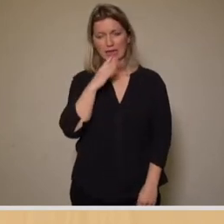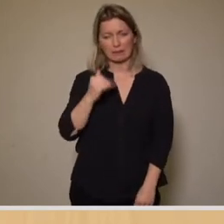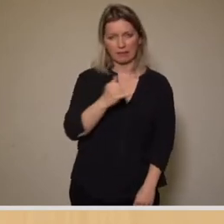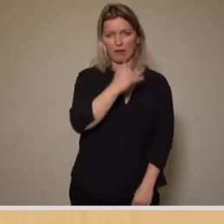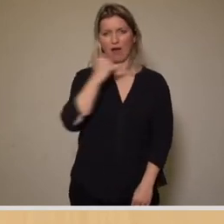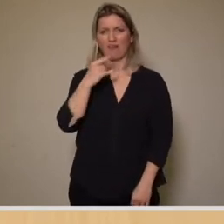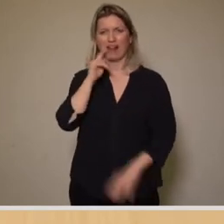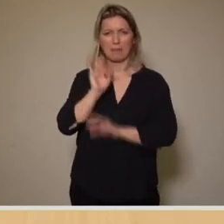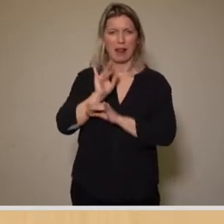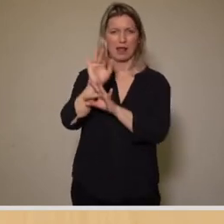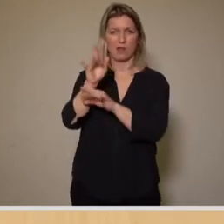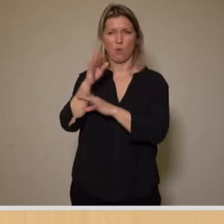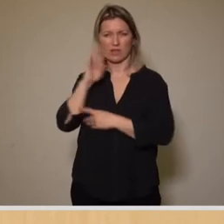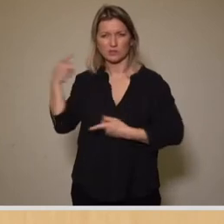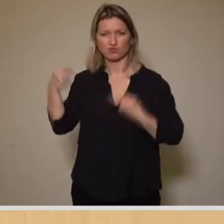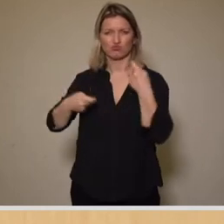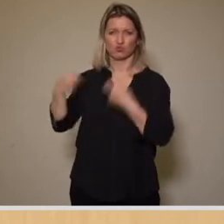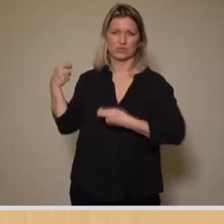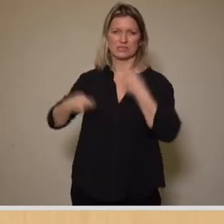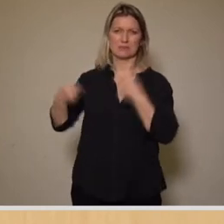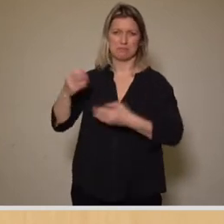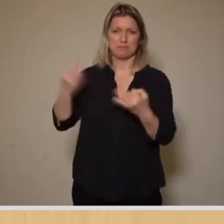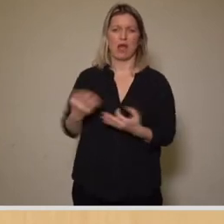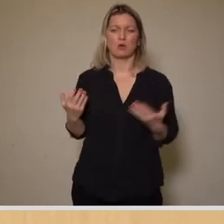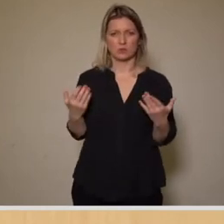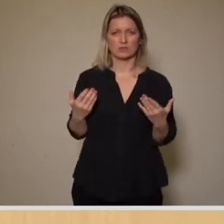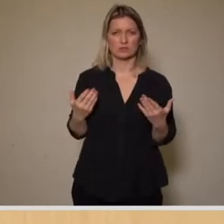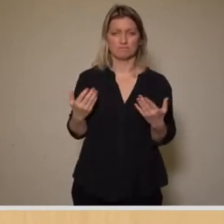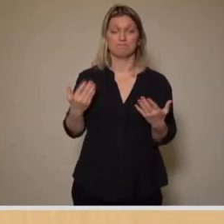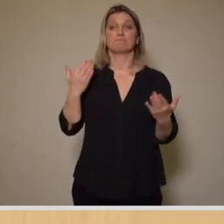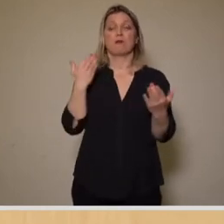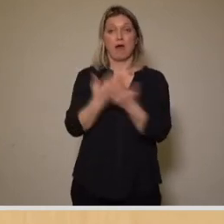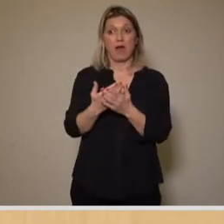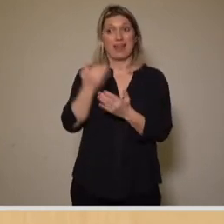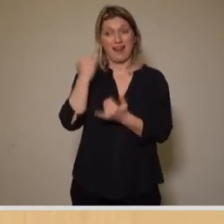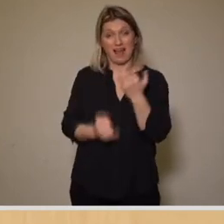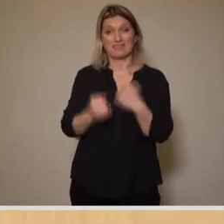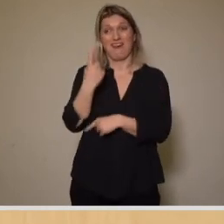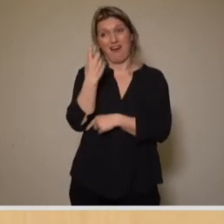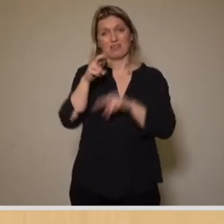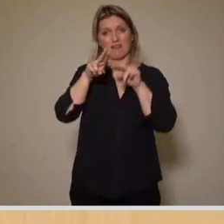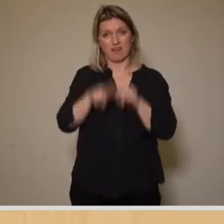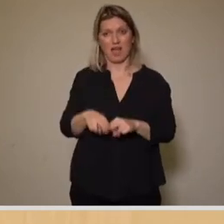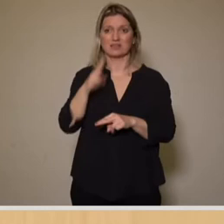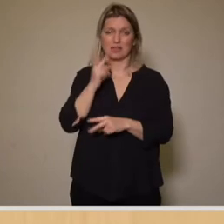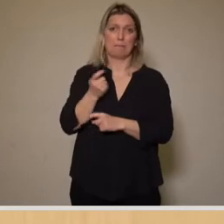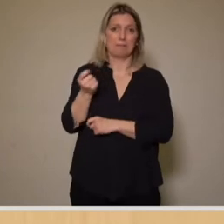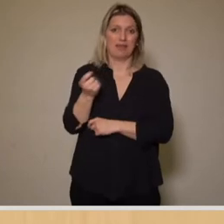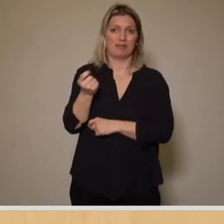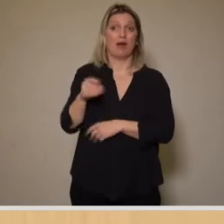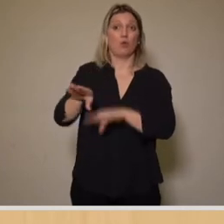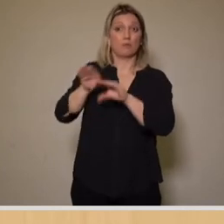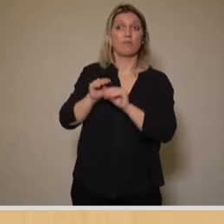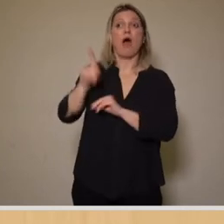Millionenhöhe wären nötig. Entsprechend gibt es jetzt nur einen Bieter, der noch bereit ist, das Sachsenbad zu übernehmen, allerdings ohne